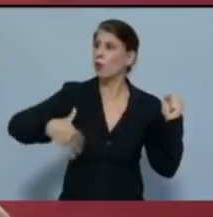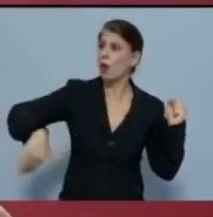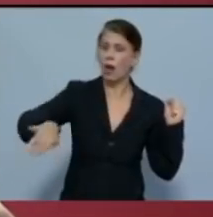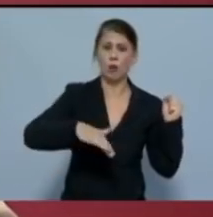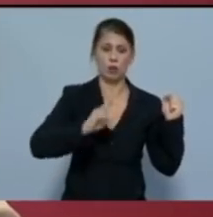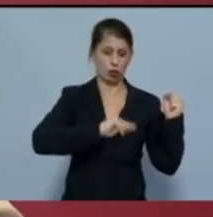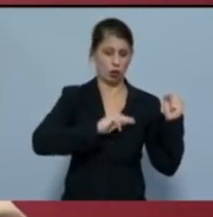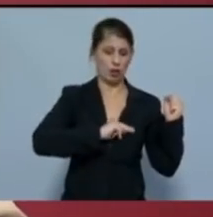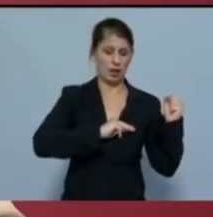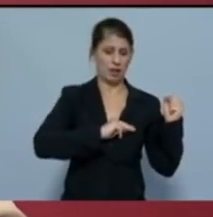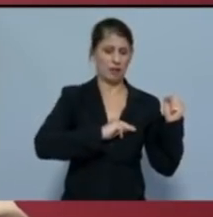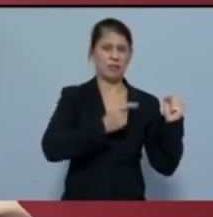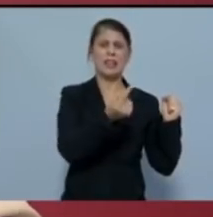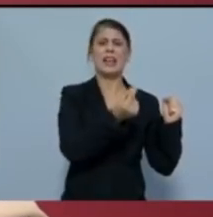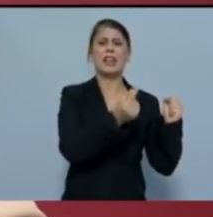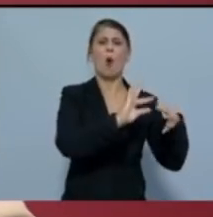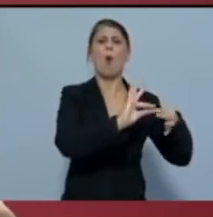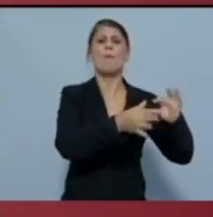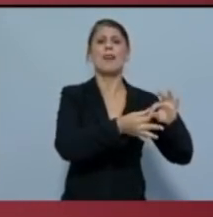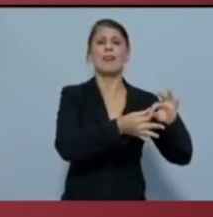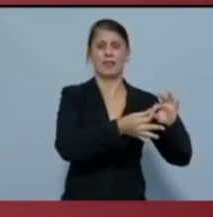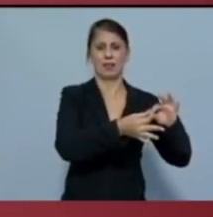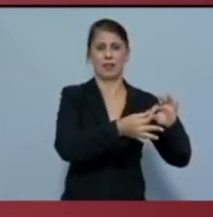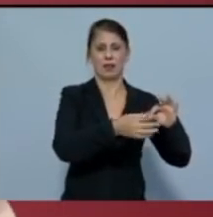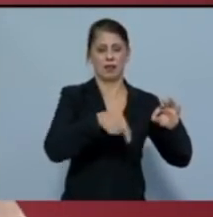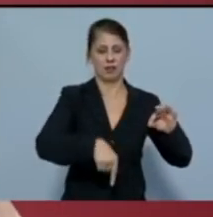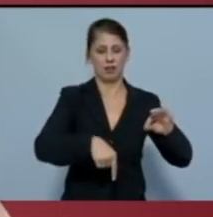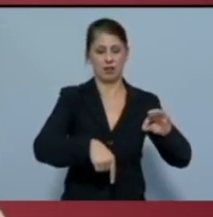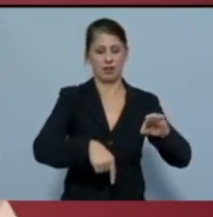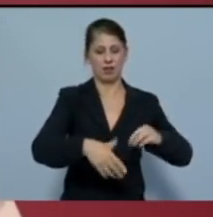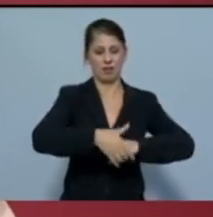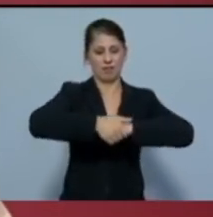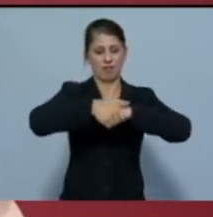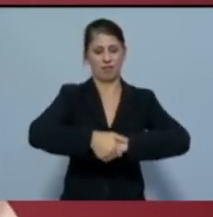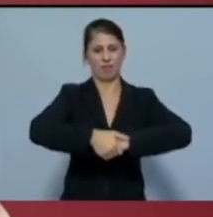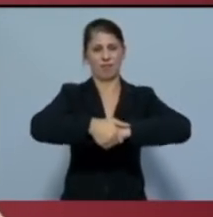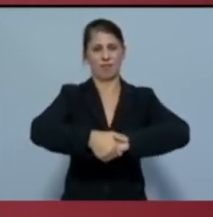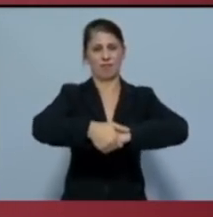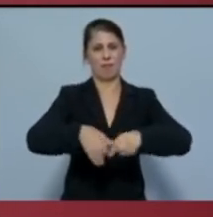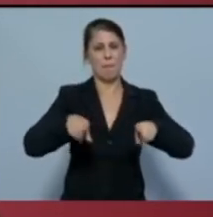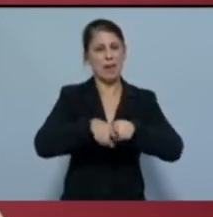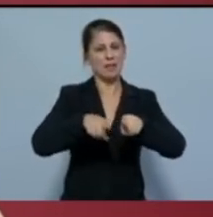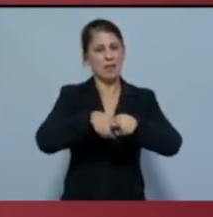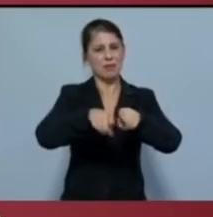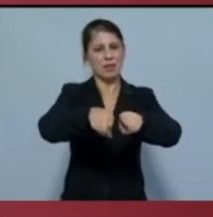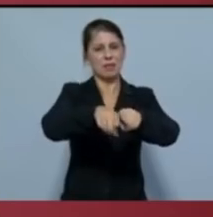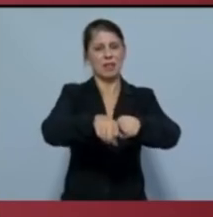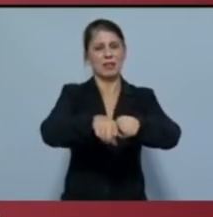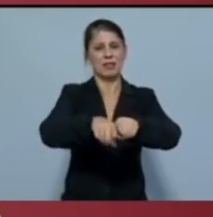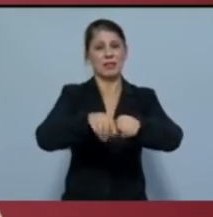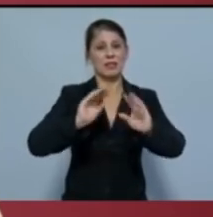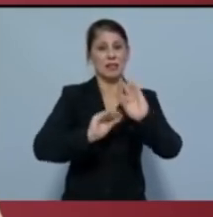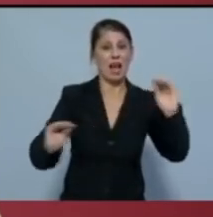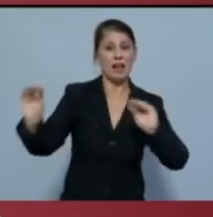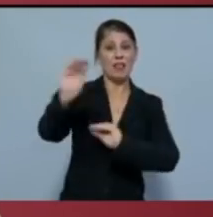χούφτας ιδιωτικών ομήλων, πηγαίνει χέρι-χέρι με τις βάρβαρες αντιλαϊκές αναδιαρθρώσεις